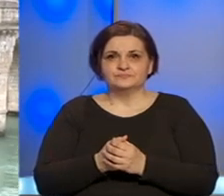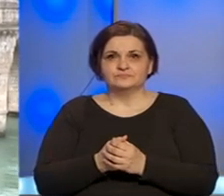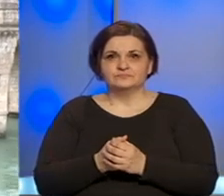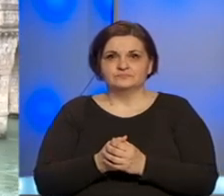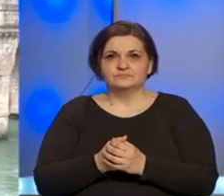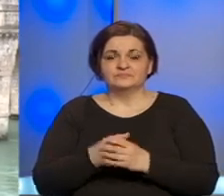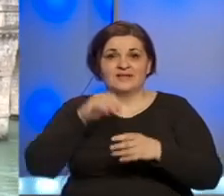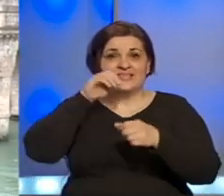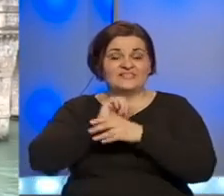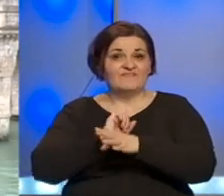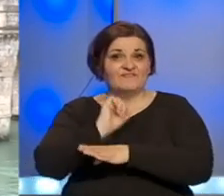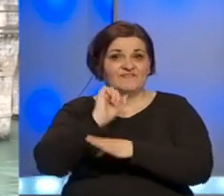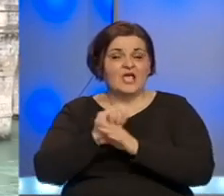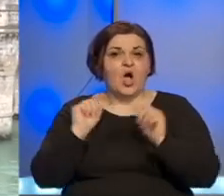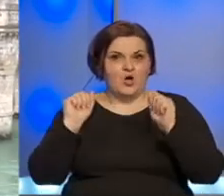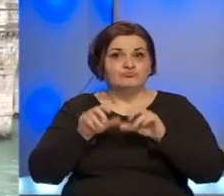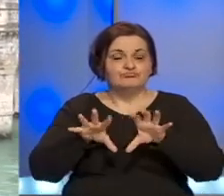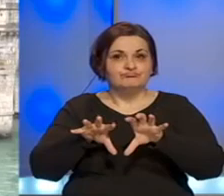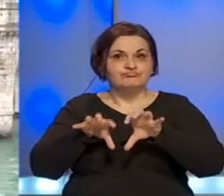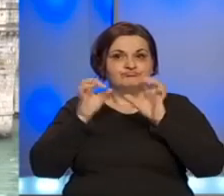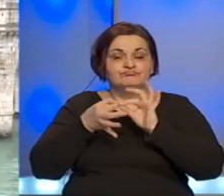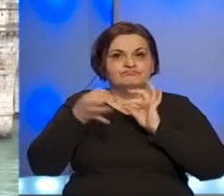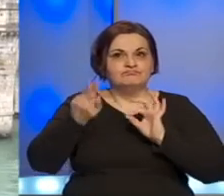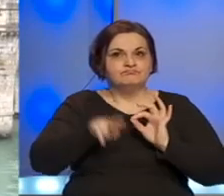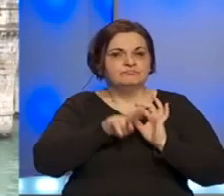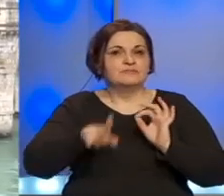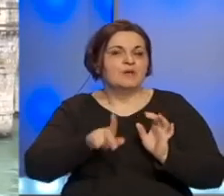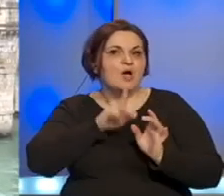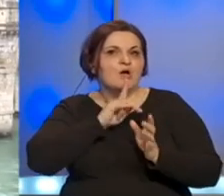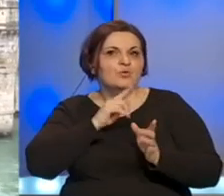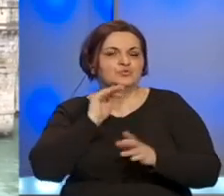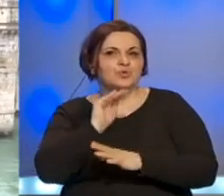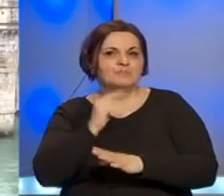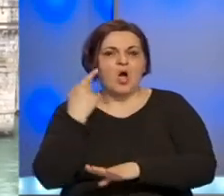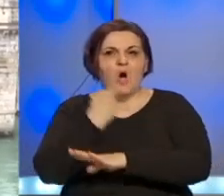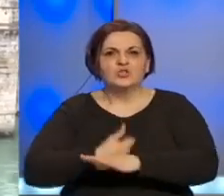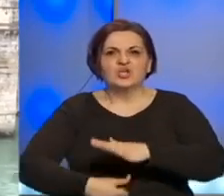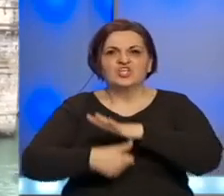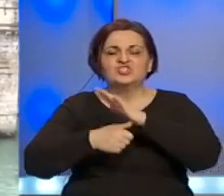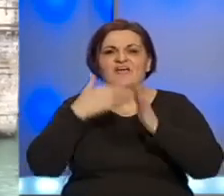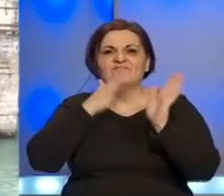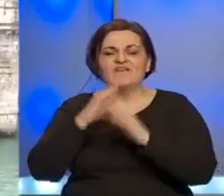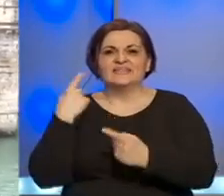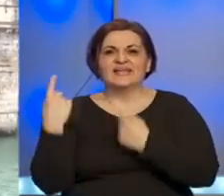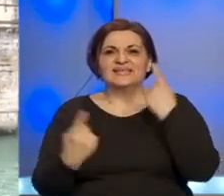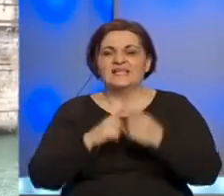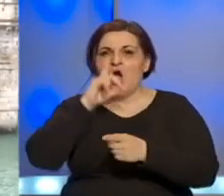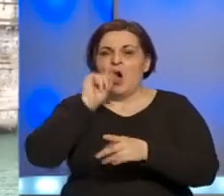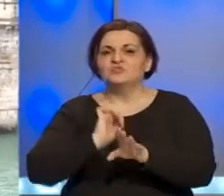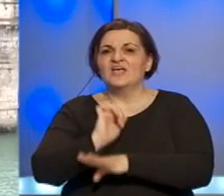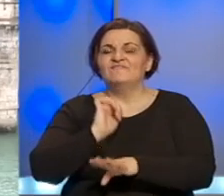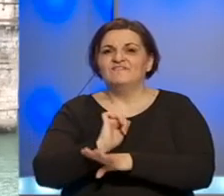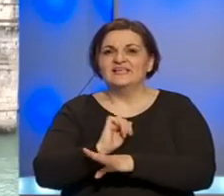Stanovnici Višegrada ozbiljno su shvatili mjere zabrane koje su propisane odlukom Štaba za vanredne situacije opštine